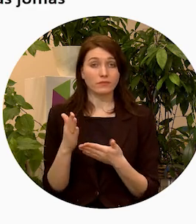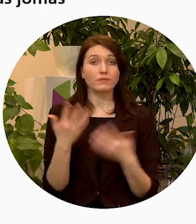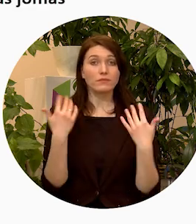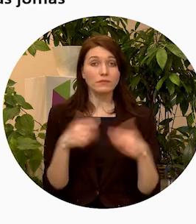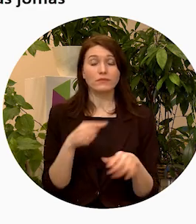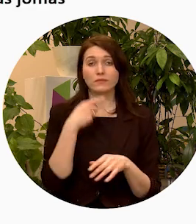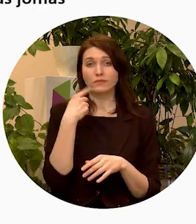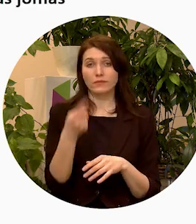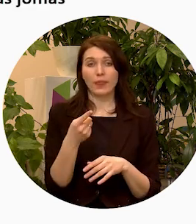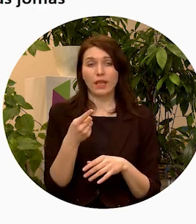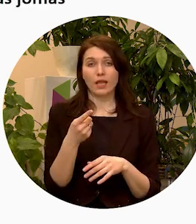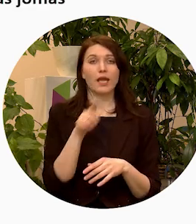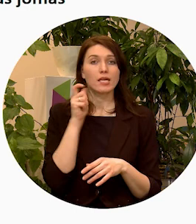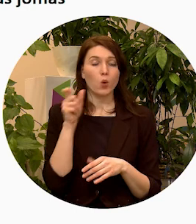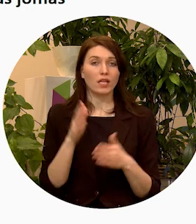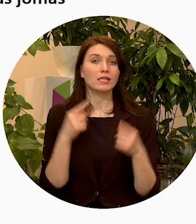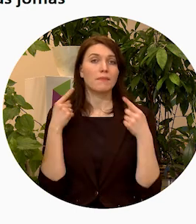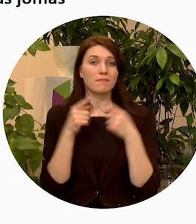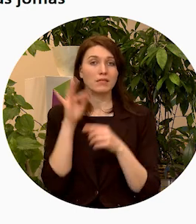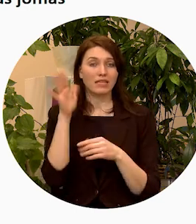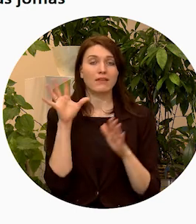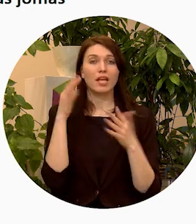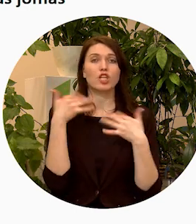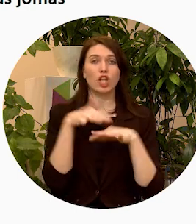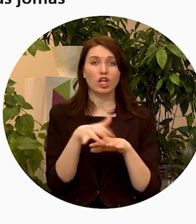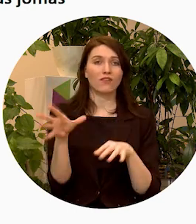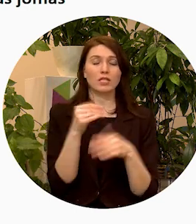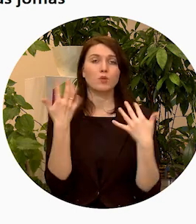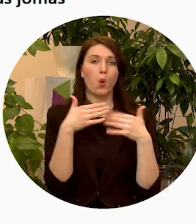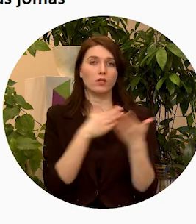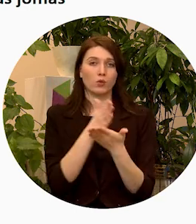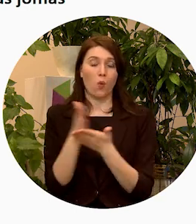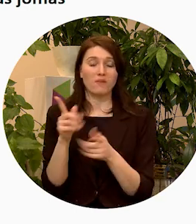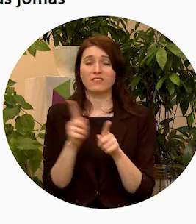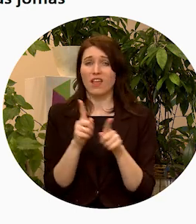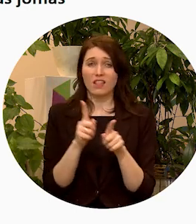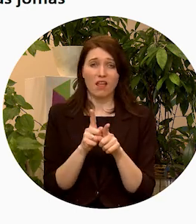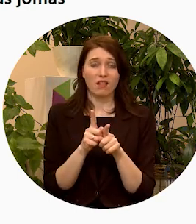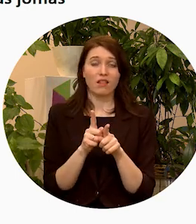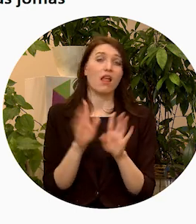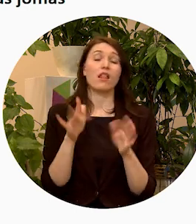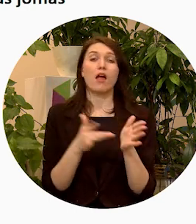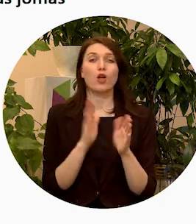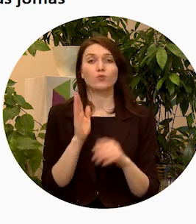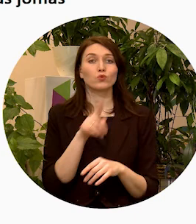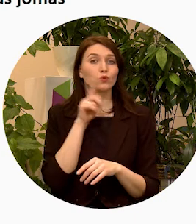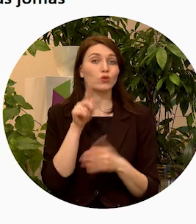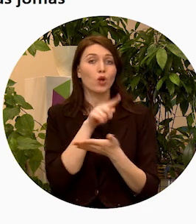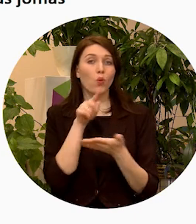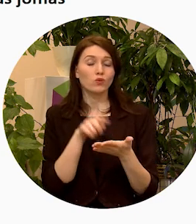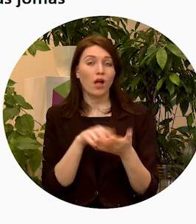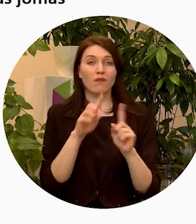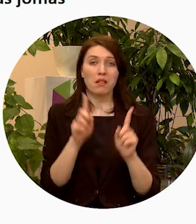jau minētājas jaunatnes perspektīvas integrēšana visās politikas jomās. Tātad vienalga, lai kāds būtu jautājums,